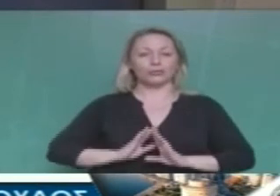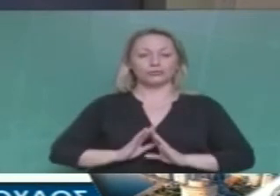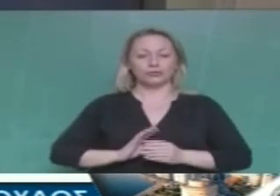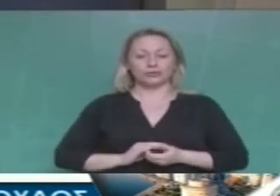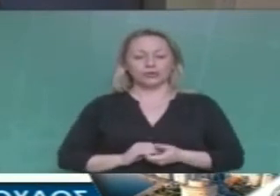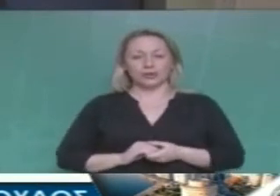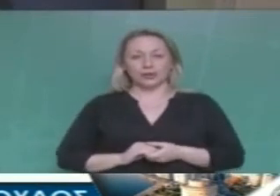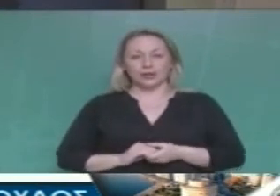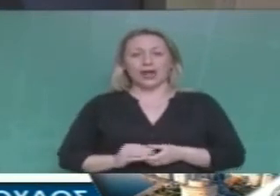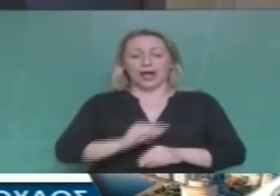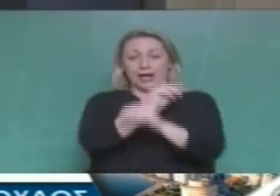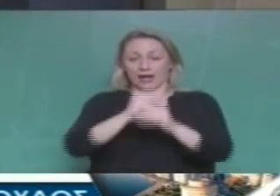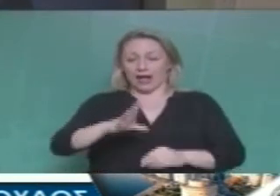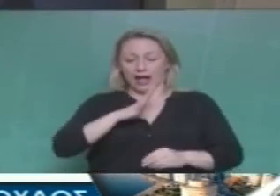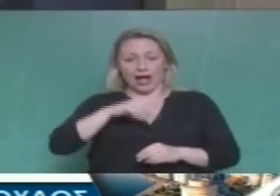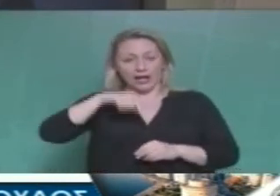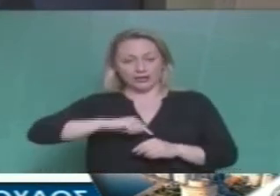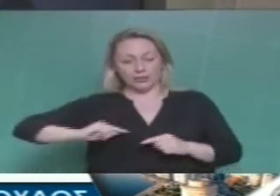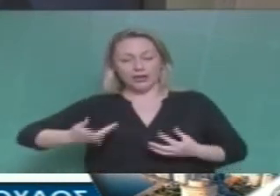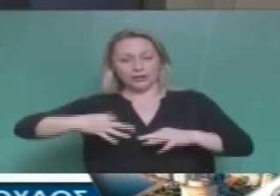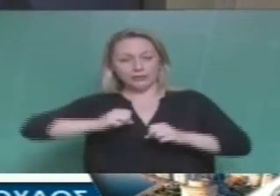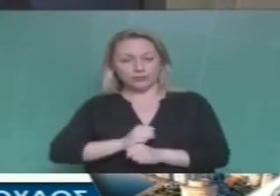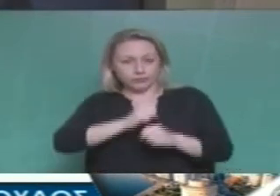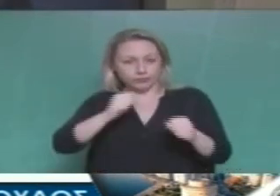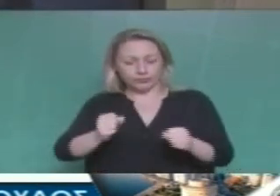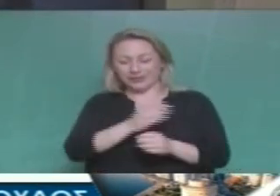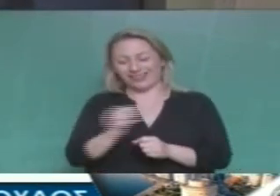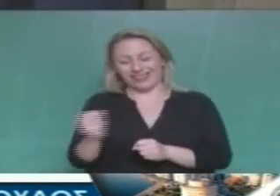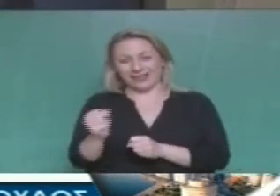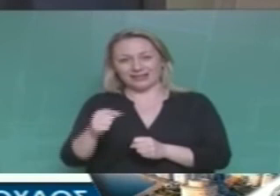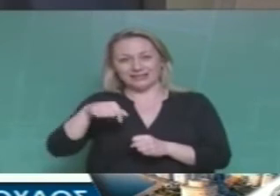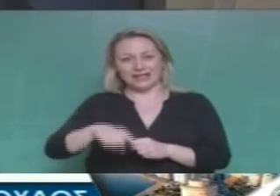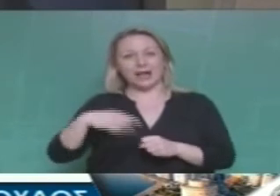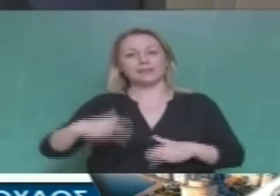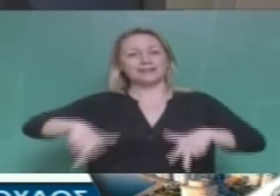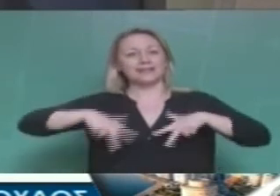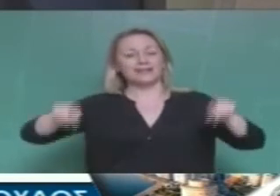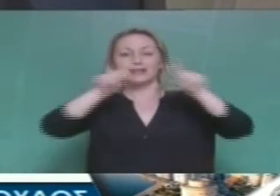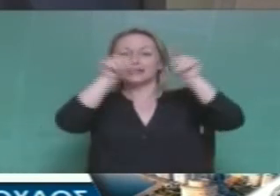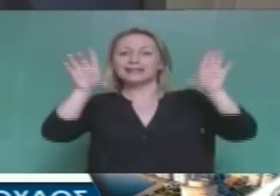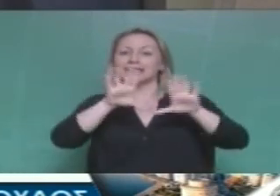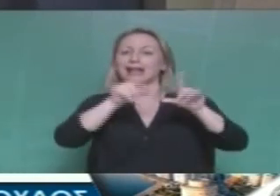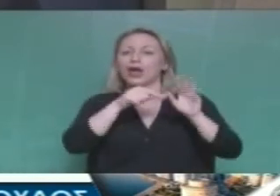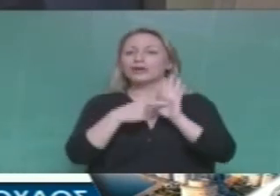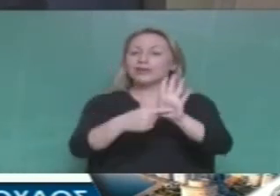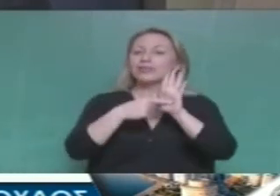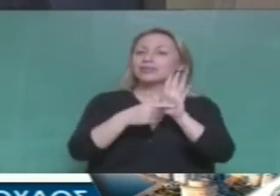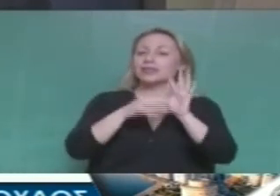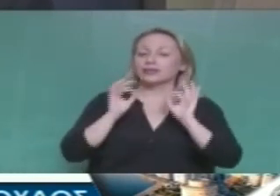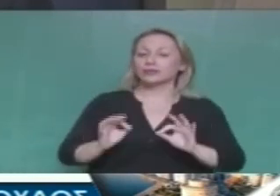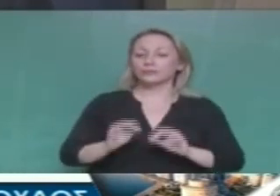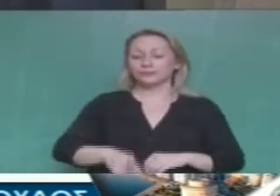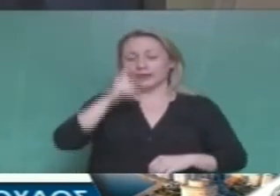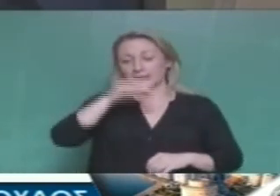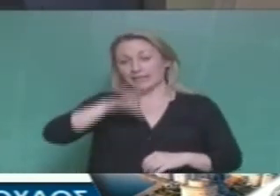παίρνουν θάρρος από το πνευμικό κλίμα που έχει στήσει και η κυβέρνηση αλλά και όλα τα τηλεοπτικά κανάλια είναι απαράδεκτο